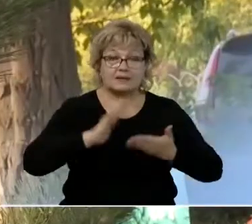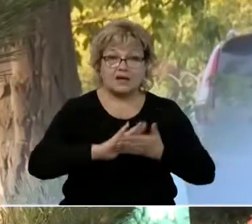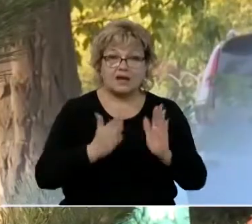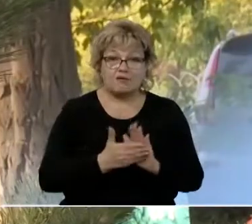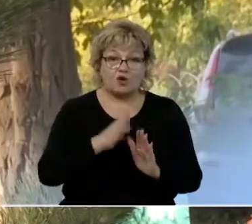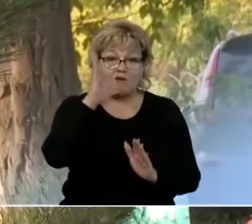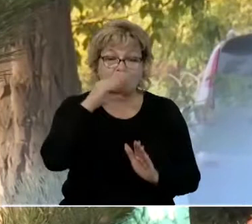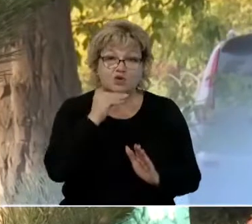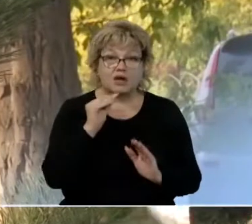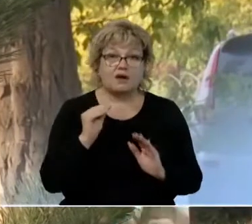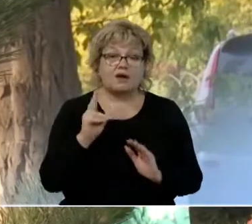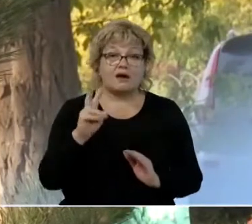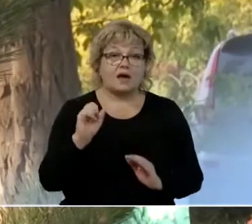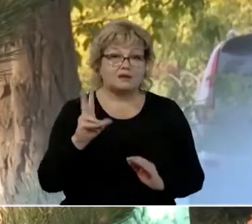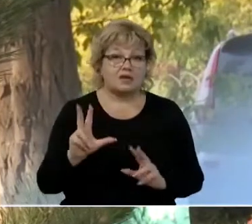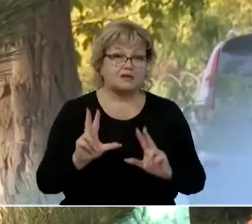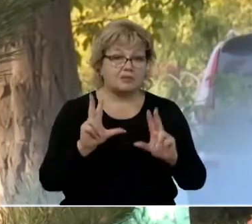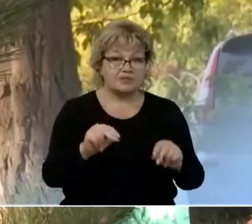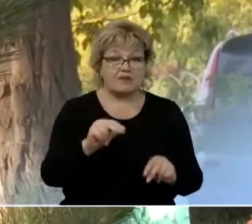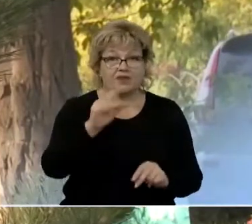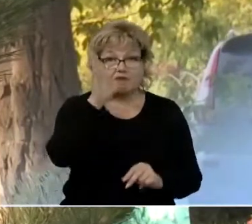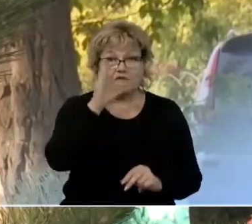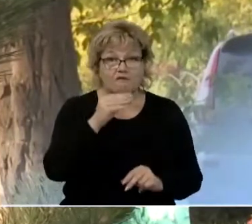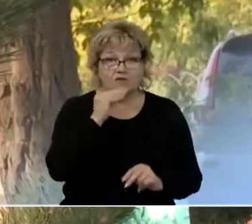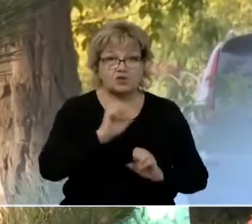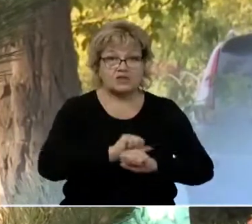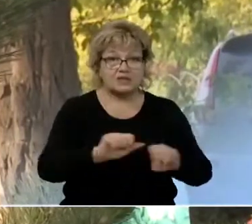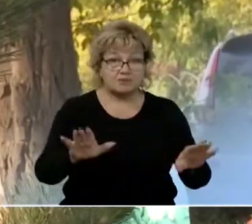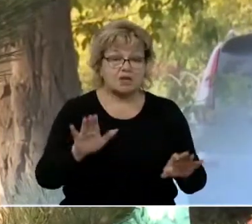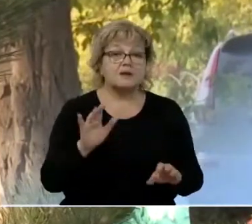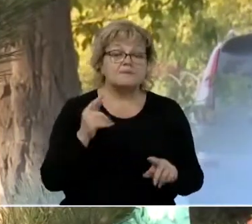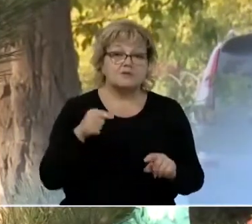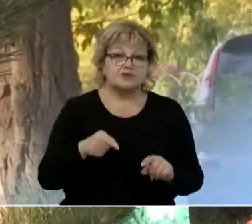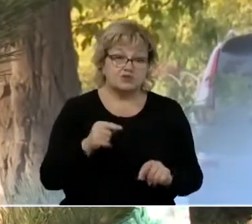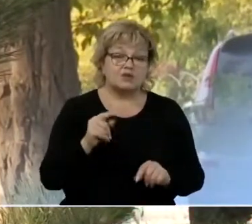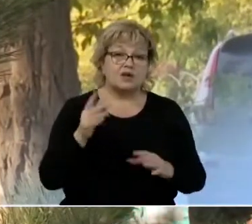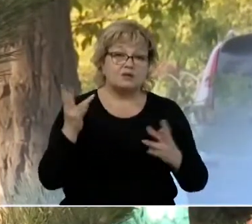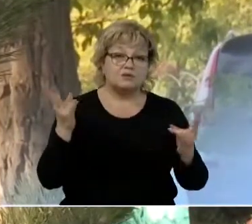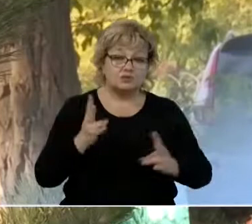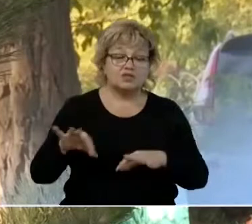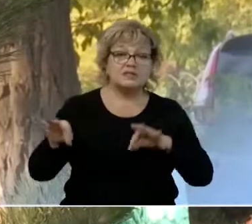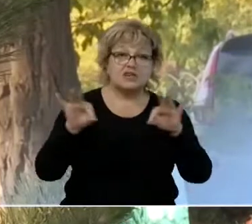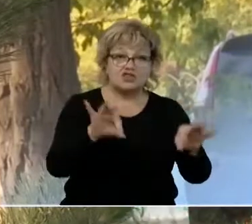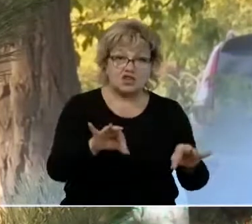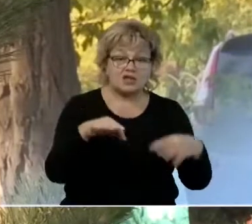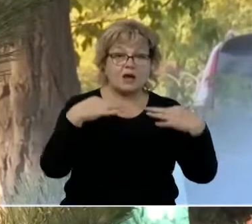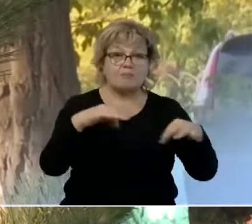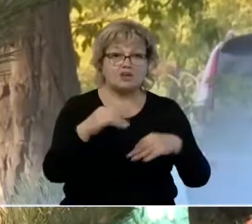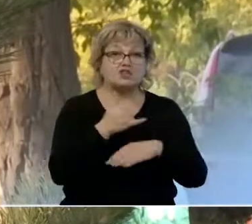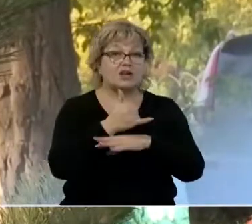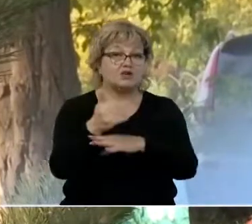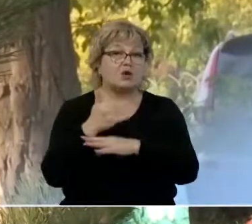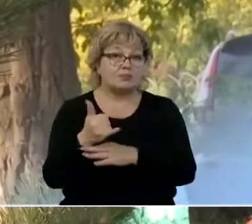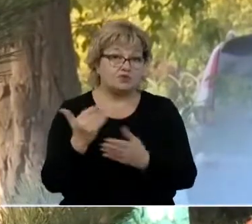водоканалом на поставку водоснабжения, поэтому сюда вынуждена заезжать поливомоечная техника, машина, которая